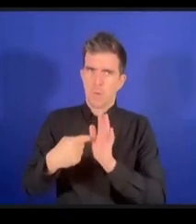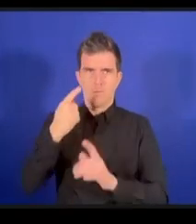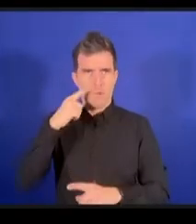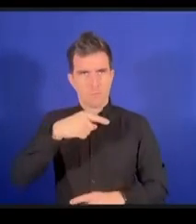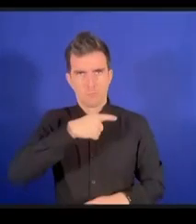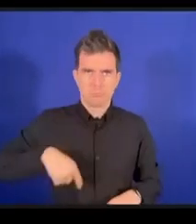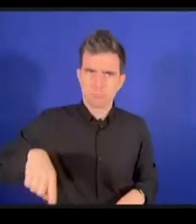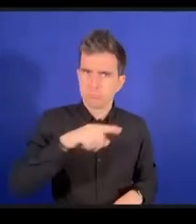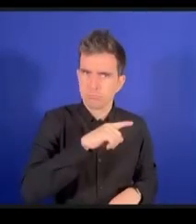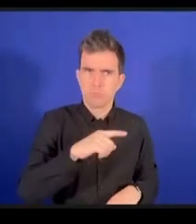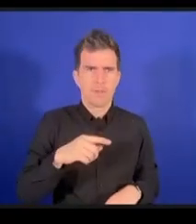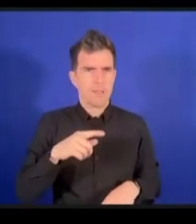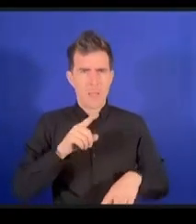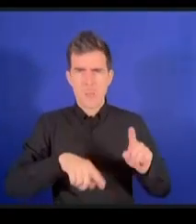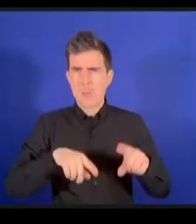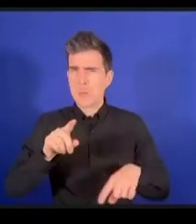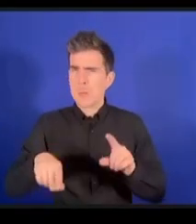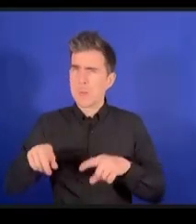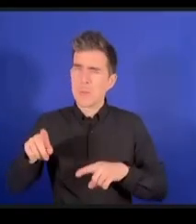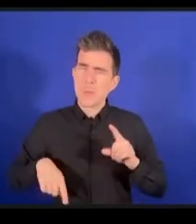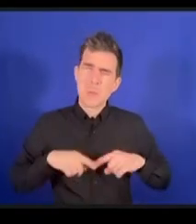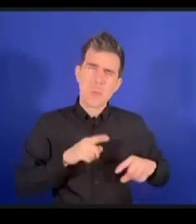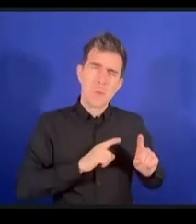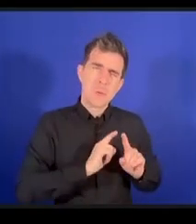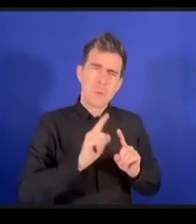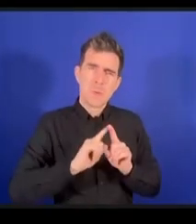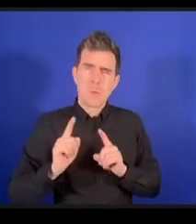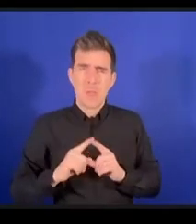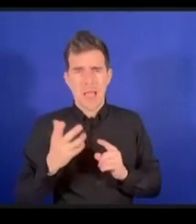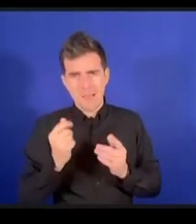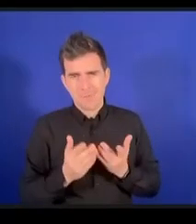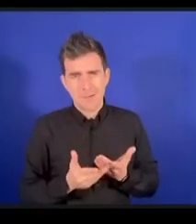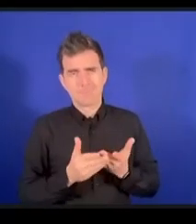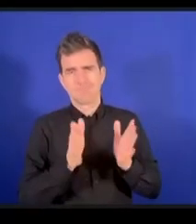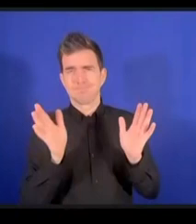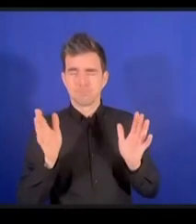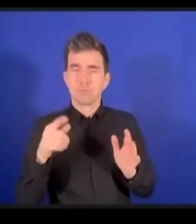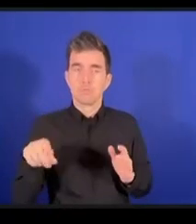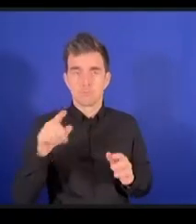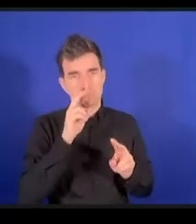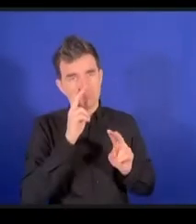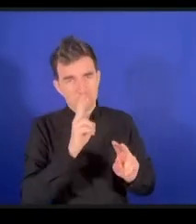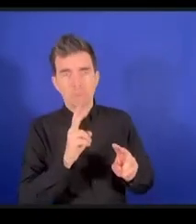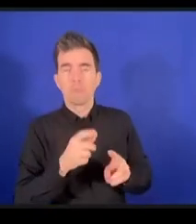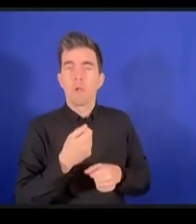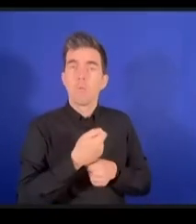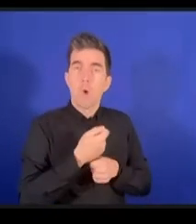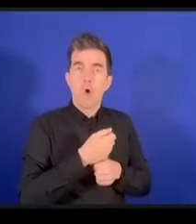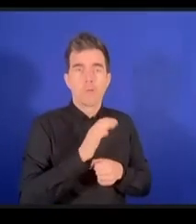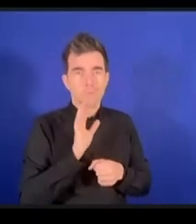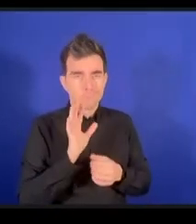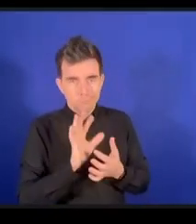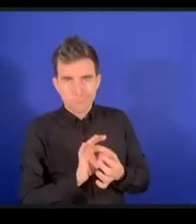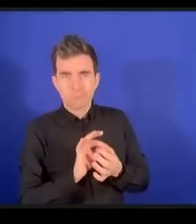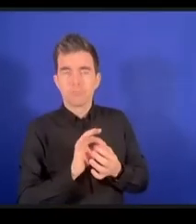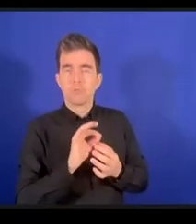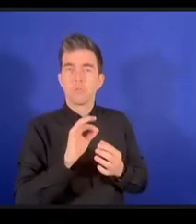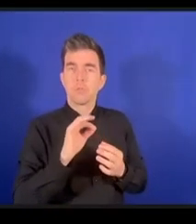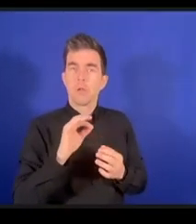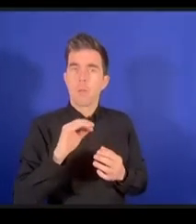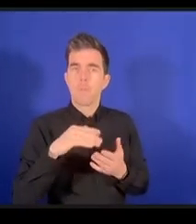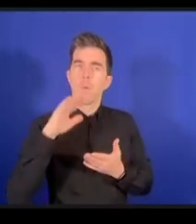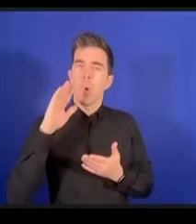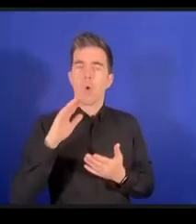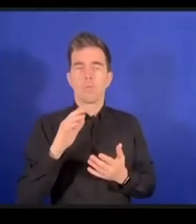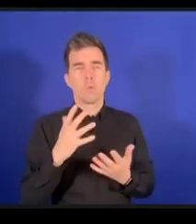certaines travaillent sur des principes d'autres travaillent sur des éléments pratiques tels que la coalition dynamique